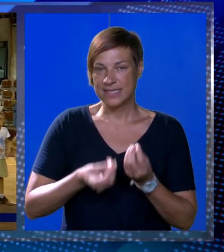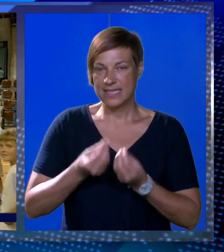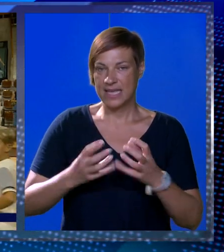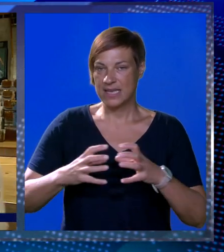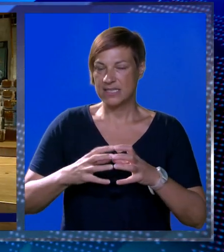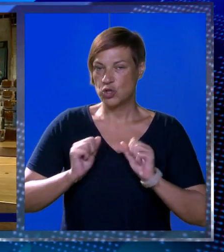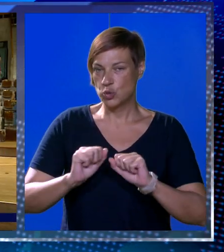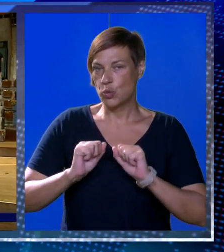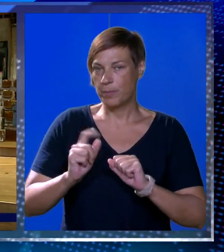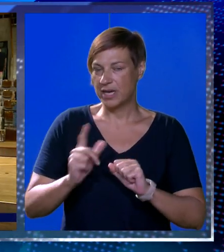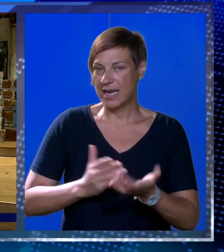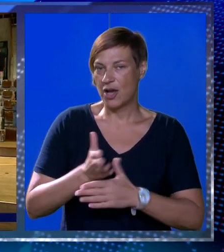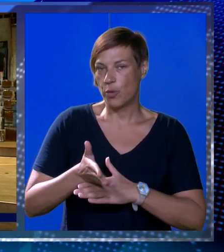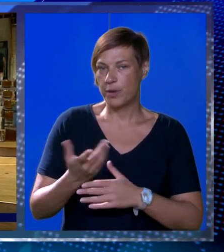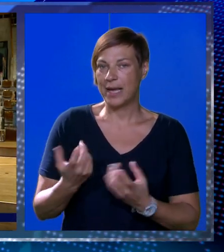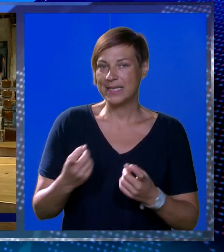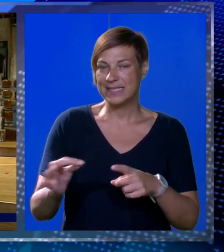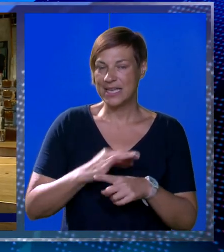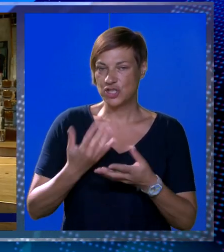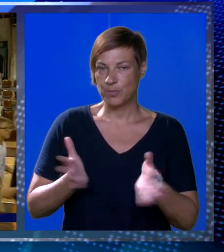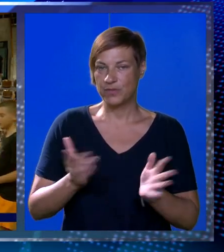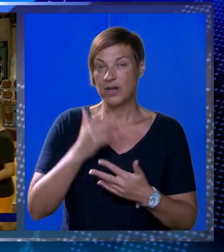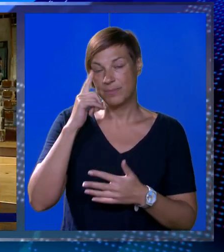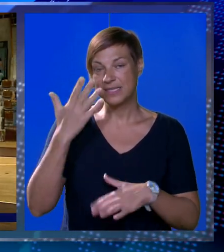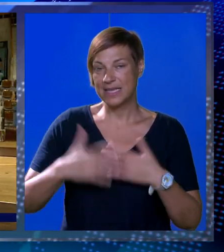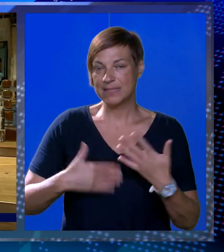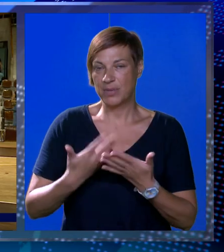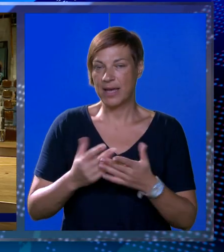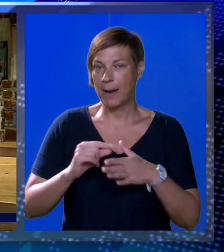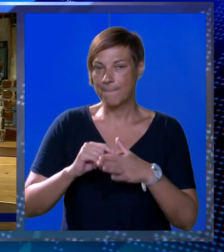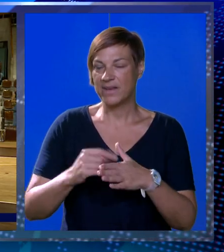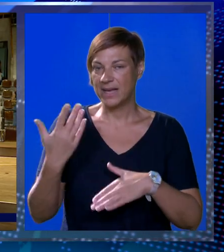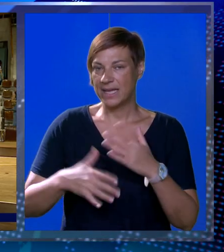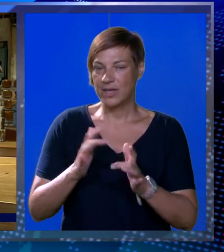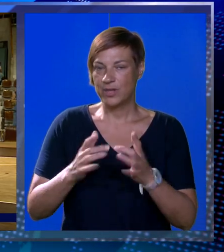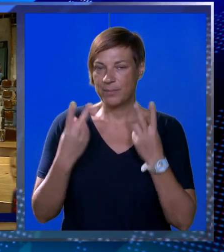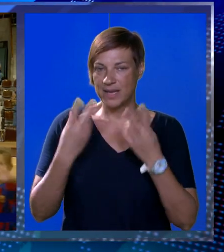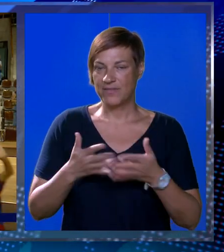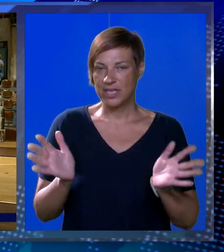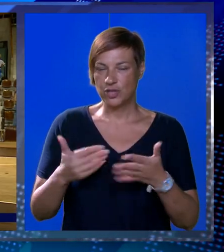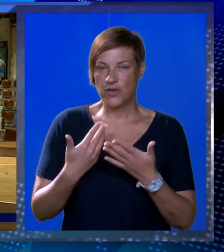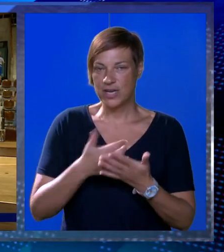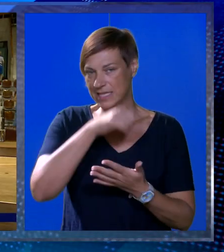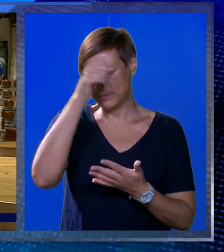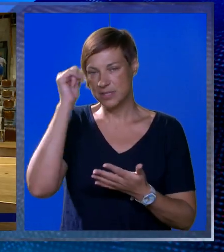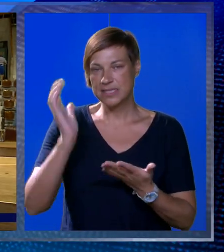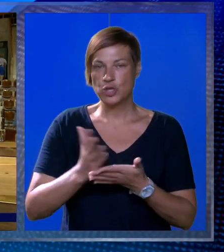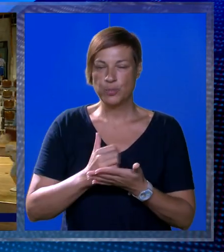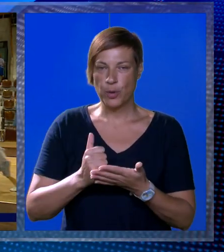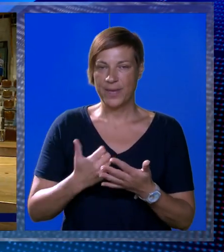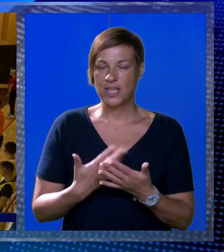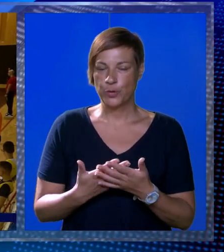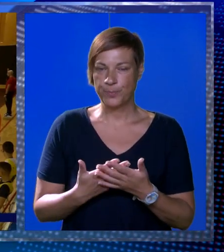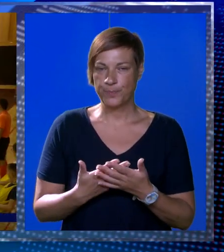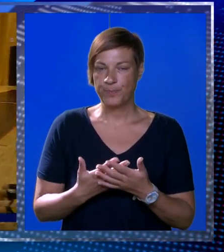zonsku obranu nije to lako probija ali srećom otvorilo se i mislim da smo nakrej rutinski priveli utakmice u kraju i što je najvažnije otvorili smo sezono sa